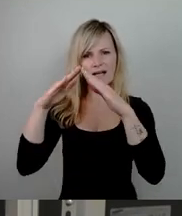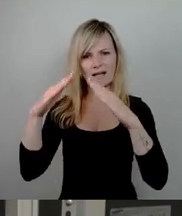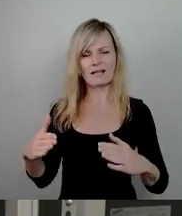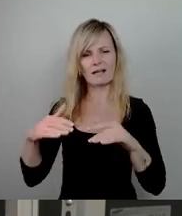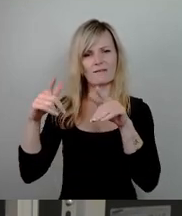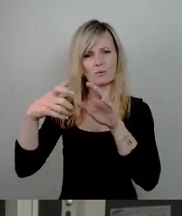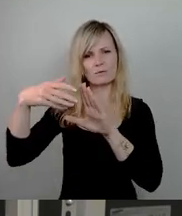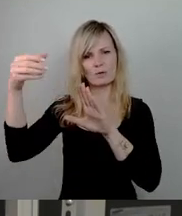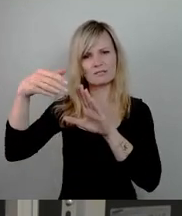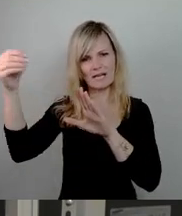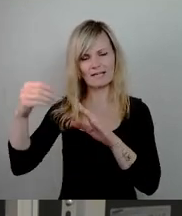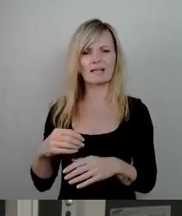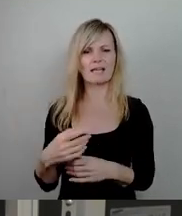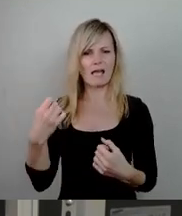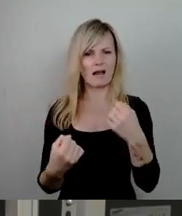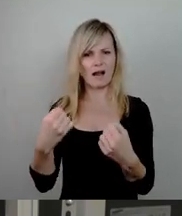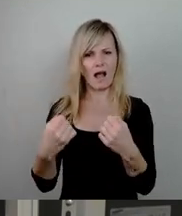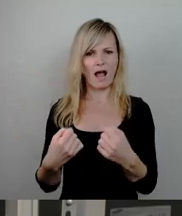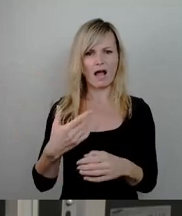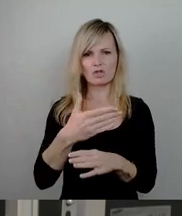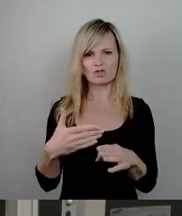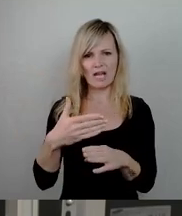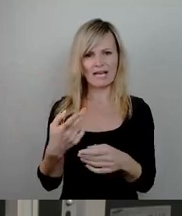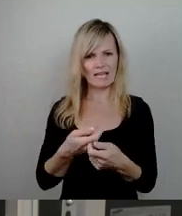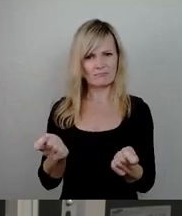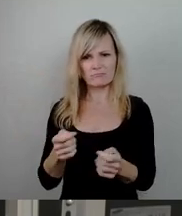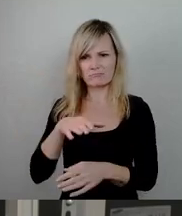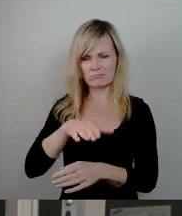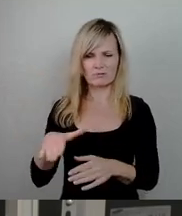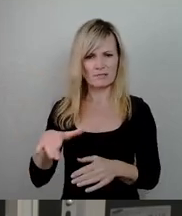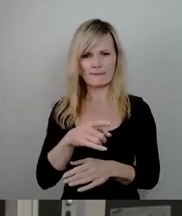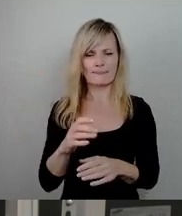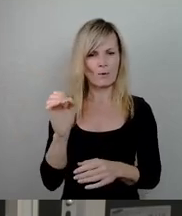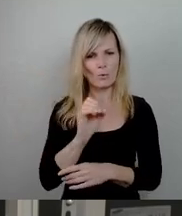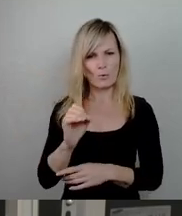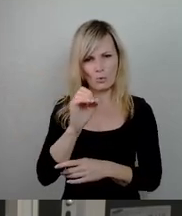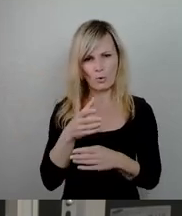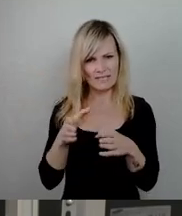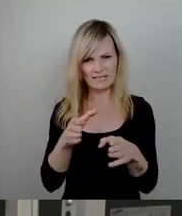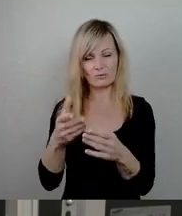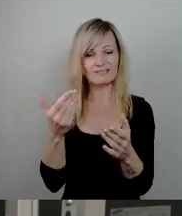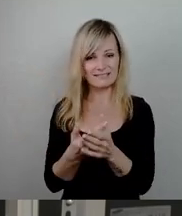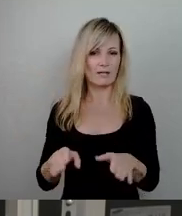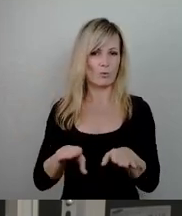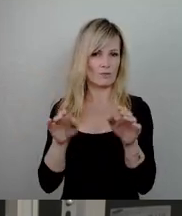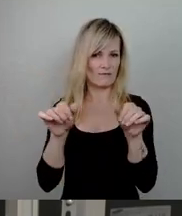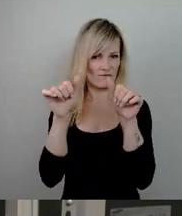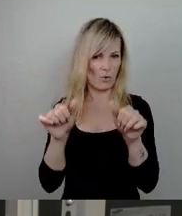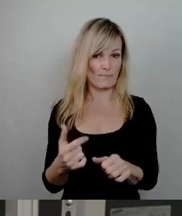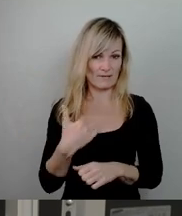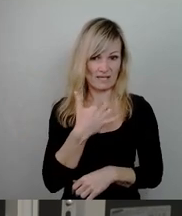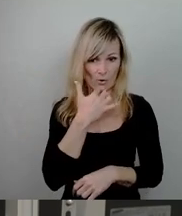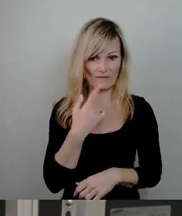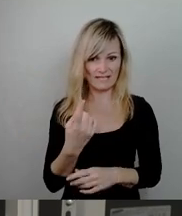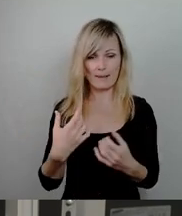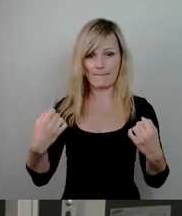Carsharing und so. Also ist es sehr ökologisch orientiert. Und das sind so Wohnformen, die man, also wo ich hoffe, dass es hier eine Mehrheit jetzt im